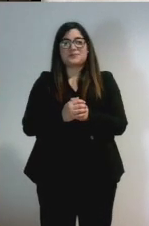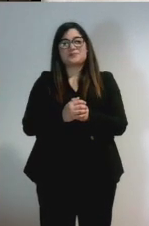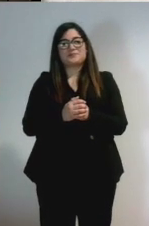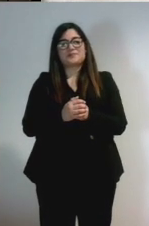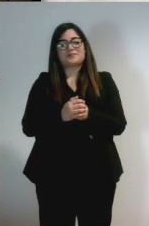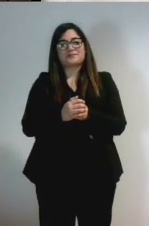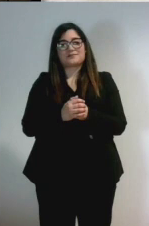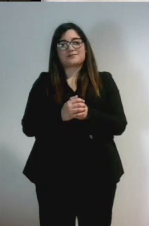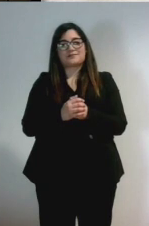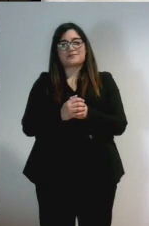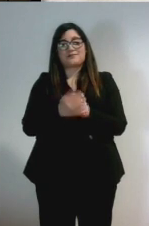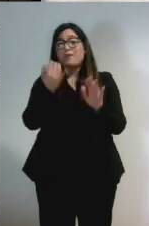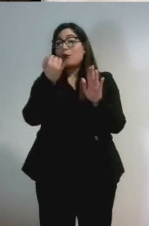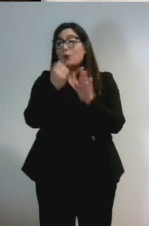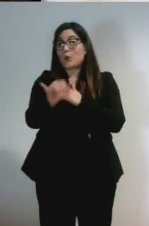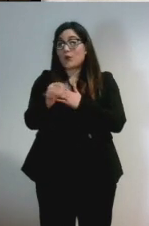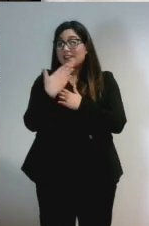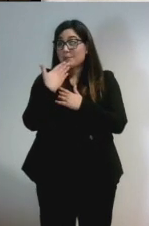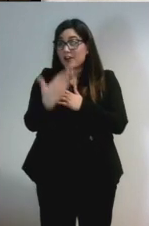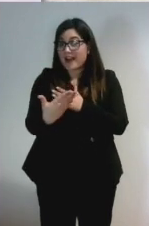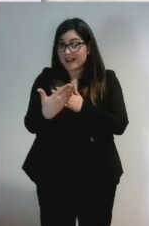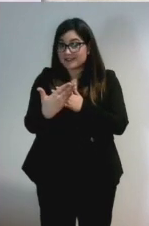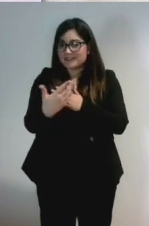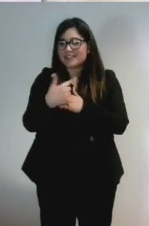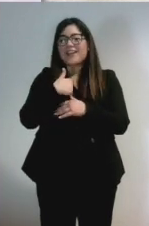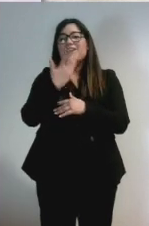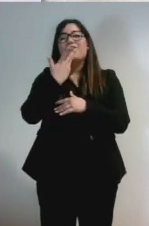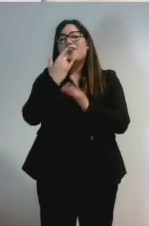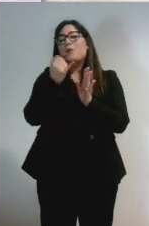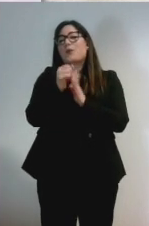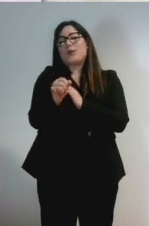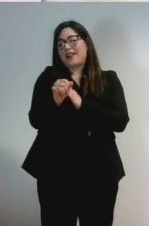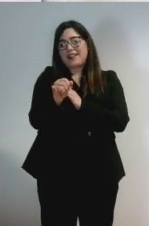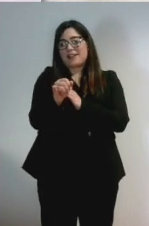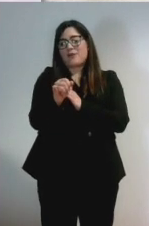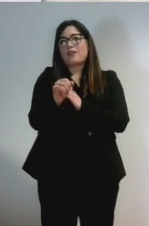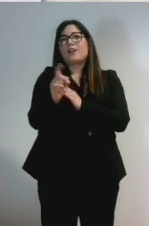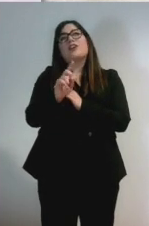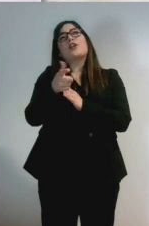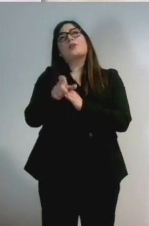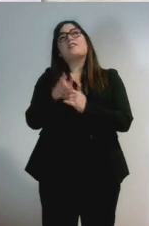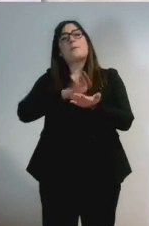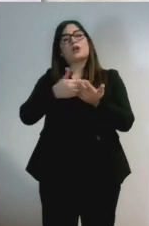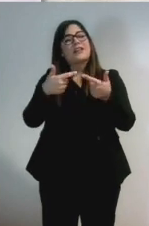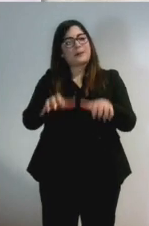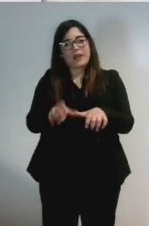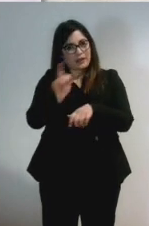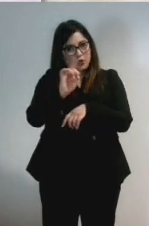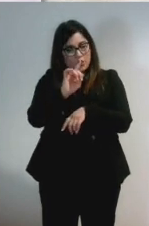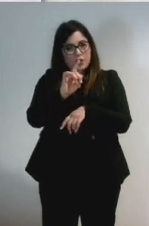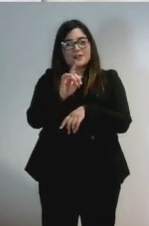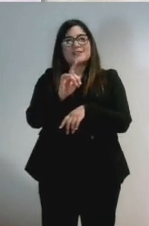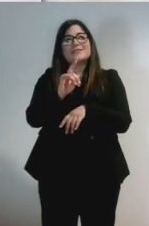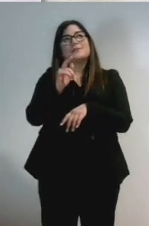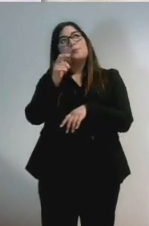E c'è un ultimo grazie che ho voluto tenere per ultimo, ma non perché sia meno importante degli altri, ma